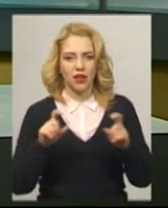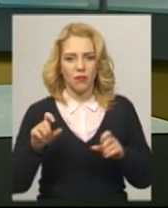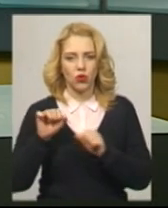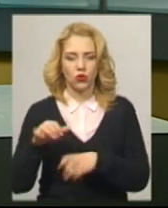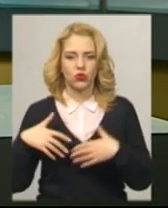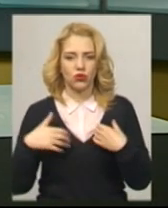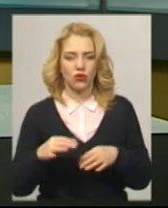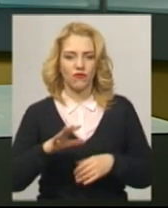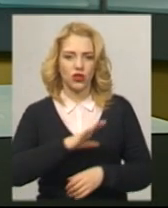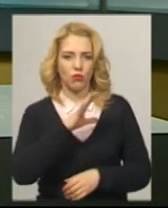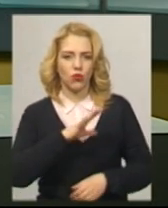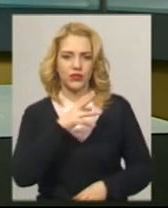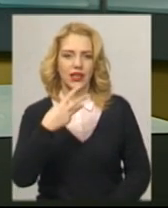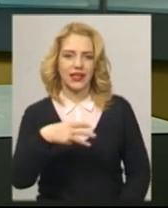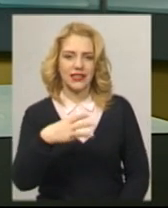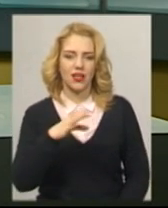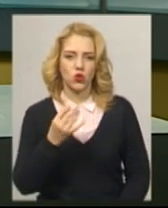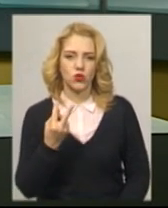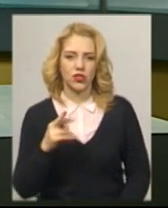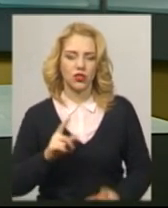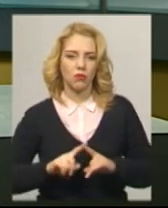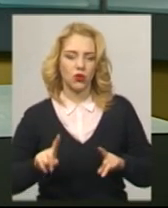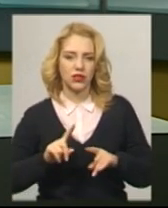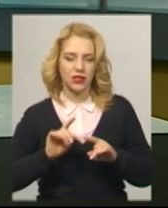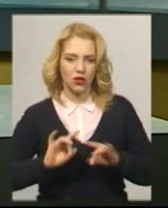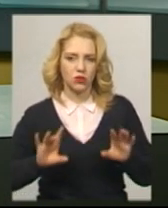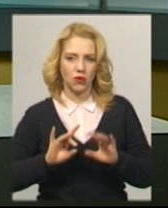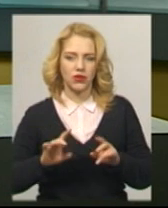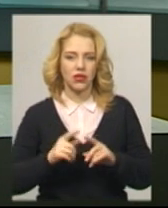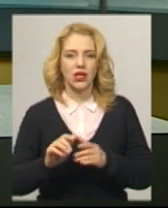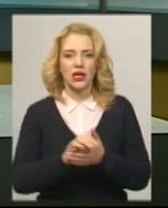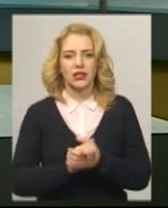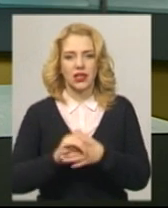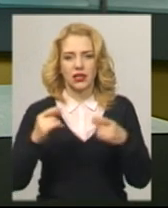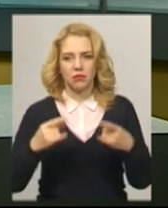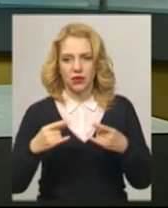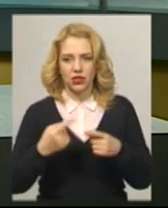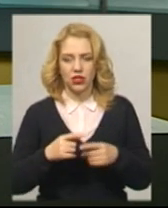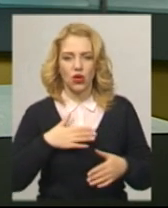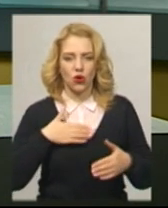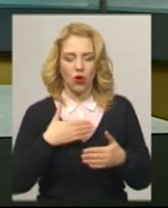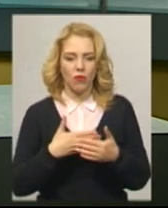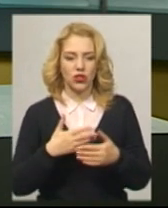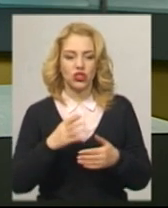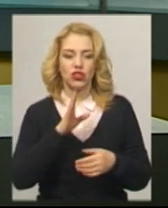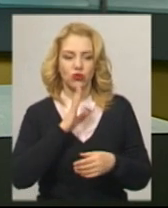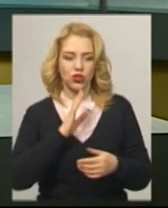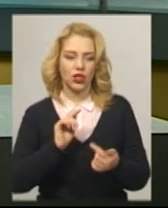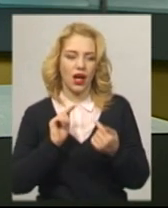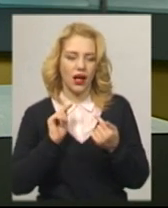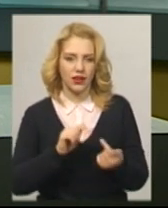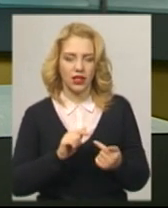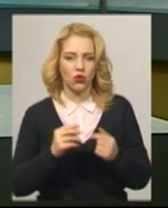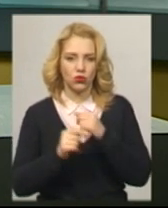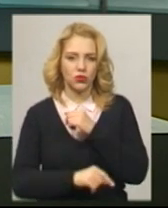адміністрації відбувся 30 січня. Про це Суспільним розповіла членкиня громадської організації «Жіночий антикорупційний рух» Олена Покотило,